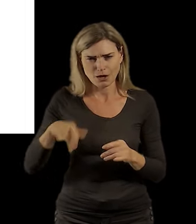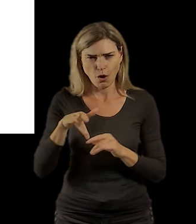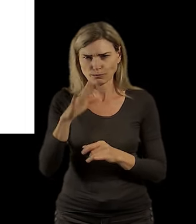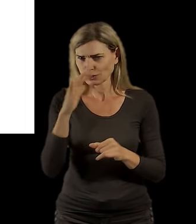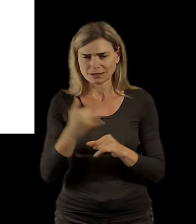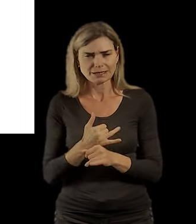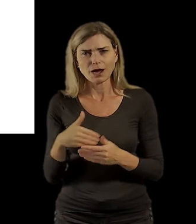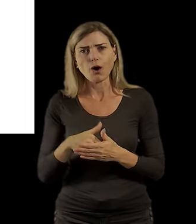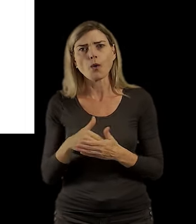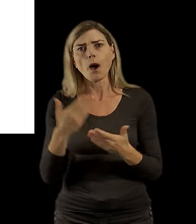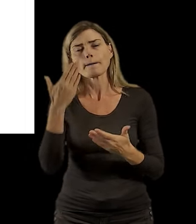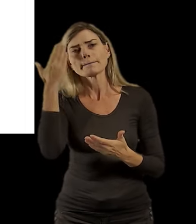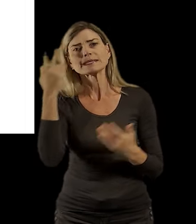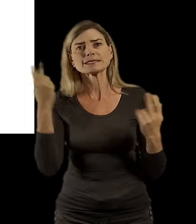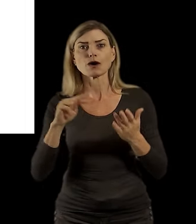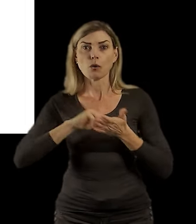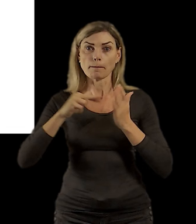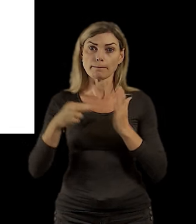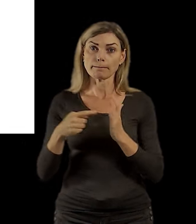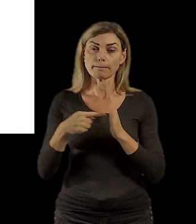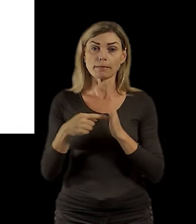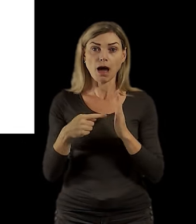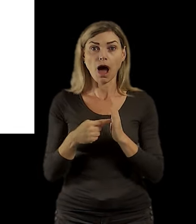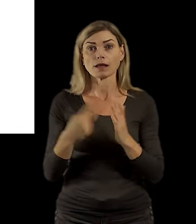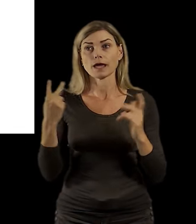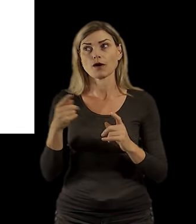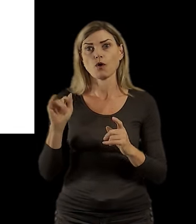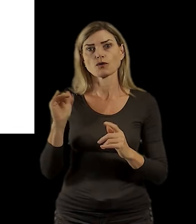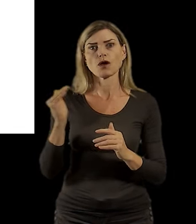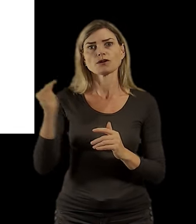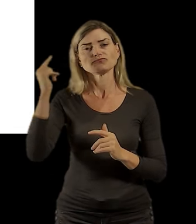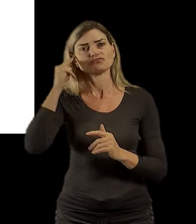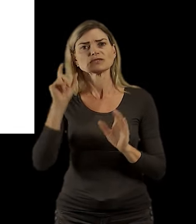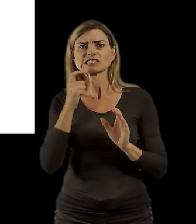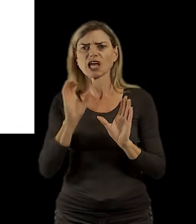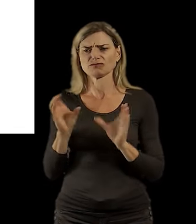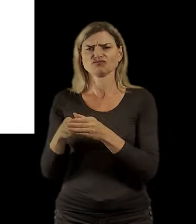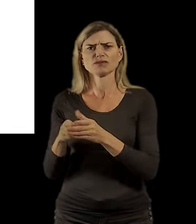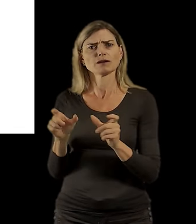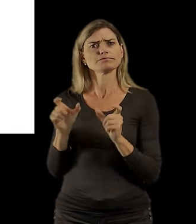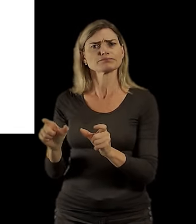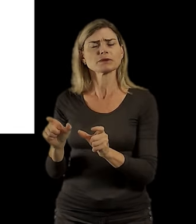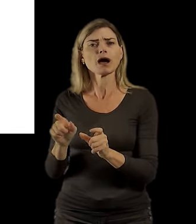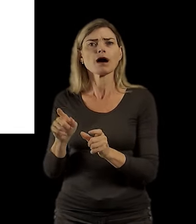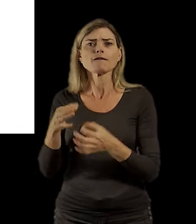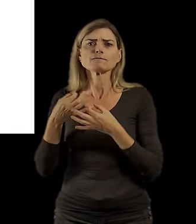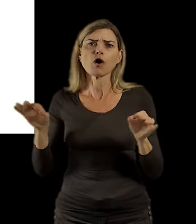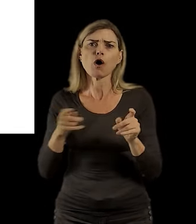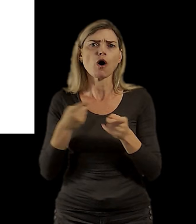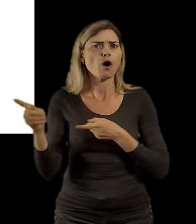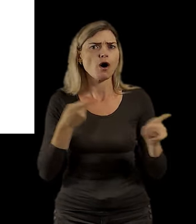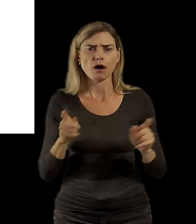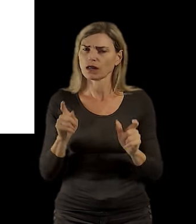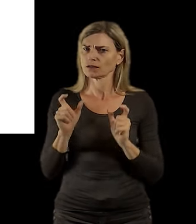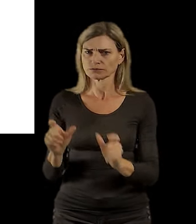nějaký jako plán globálních elit, jak uvěznit lidi v nějaké jako oblasti, ve